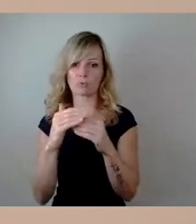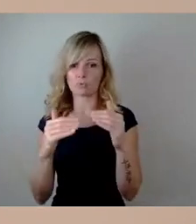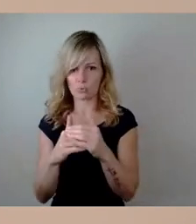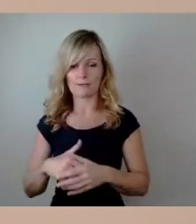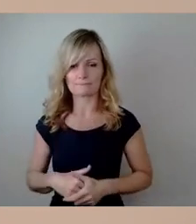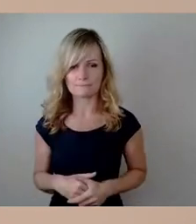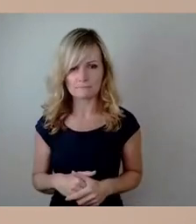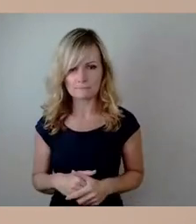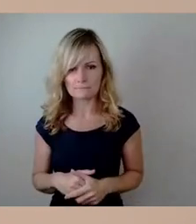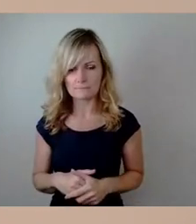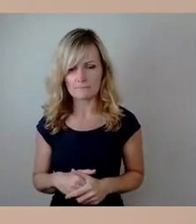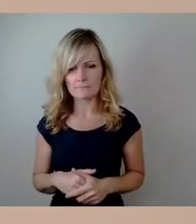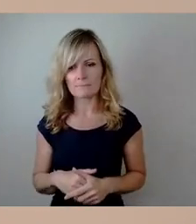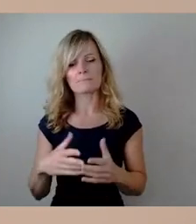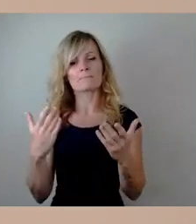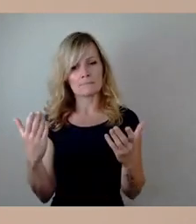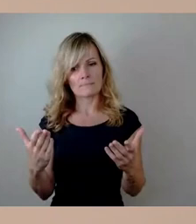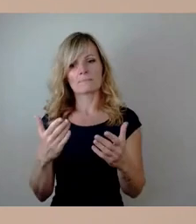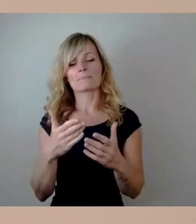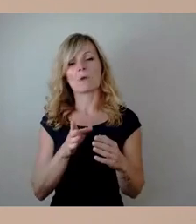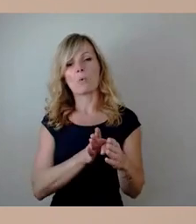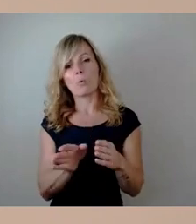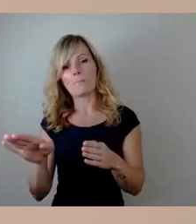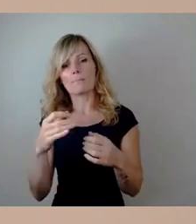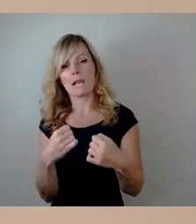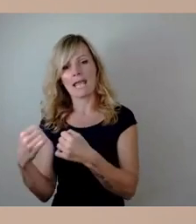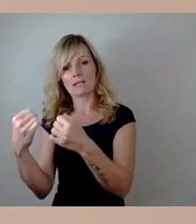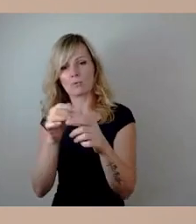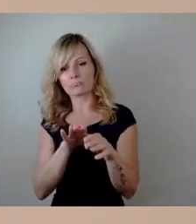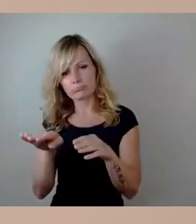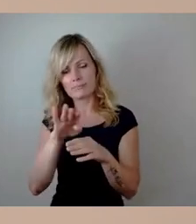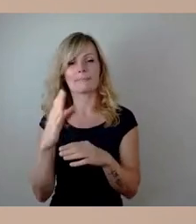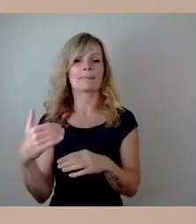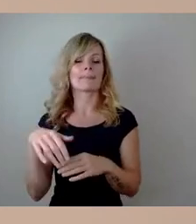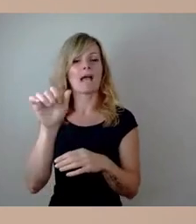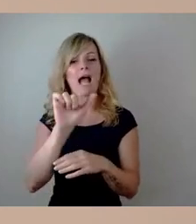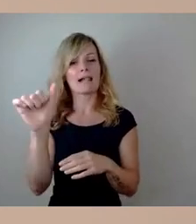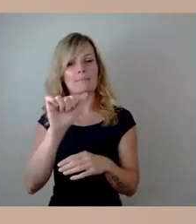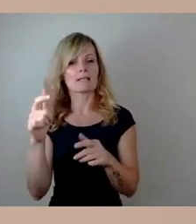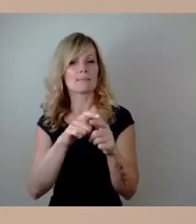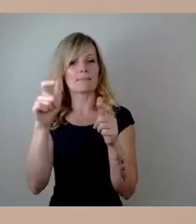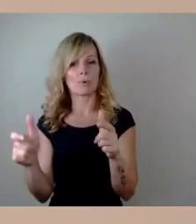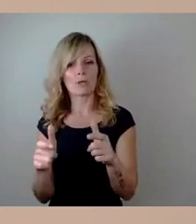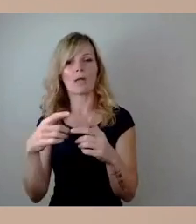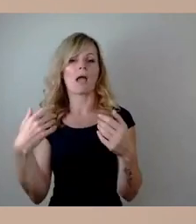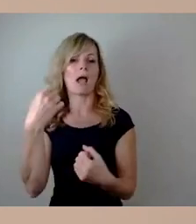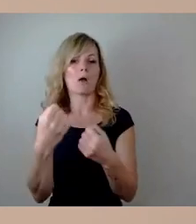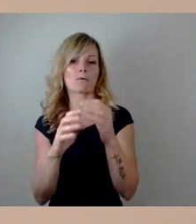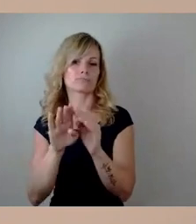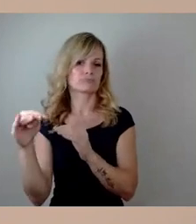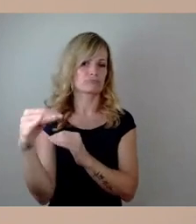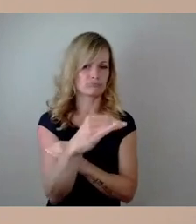Die Umleitungsführung ist so, dass der Kfz-Verkehr über die Albertbrücke umgeleitet wird. Das ist auch